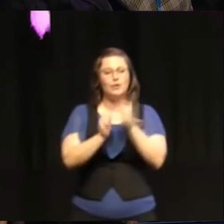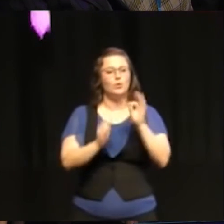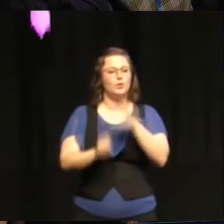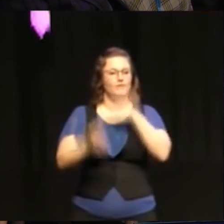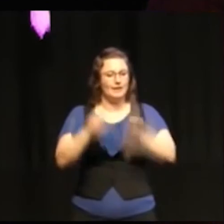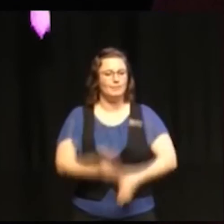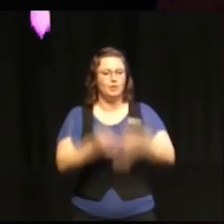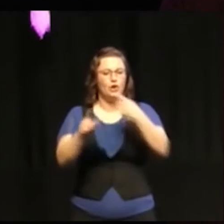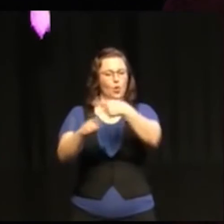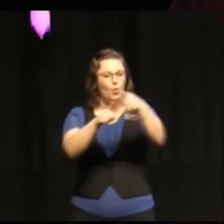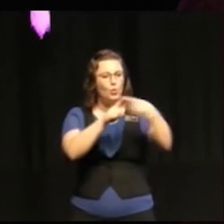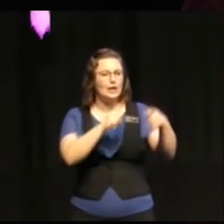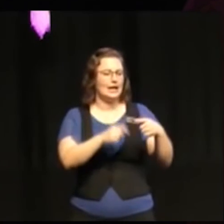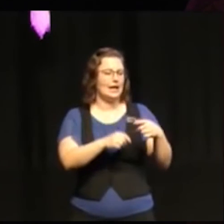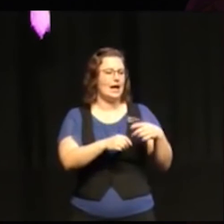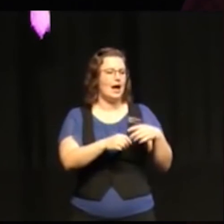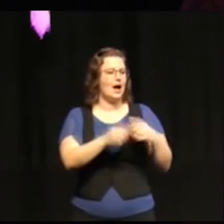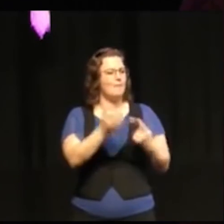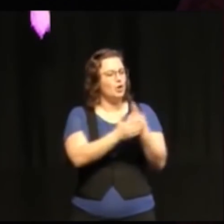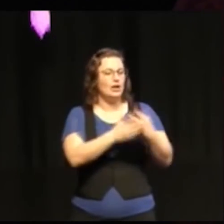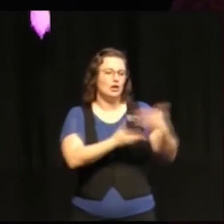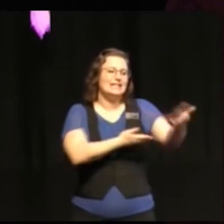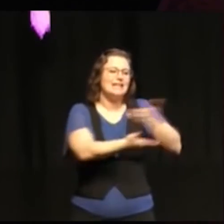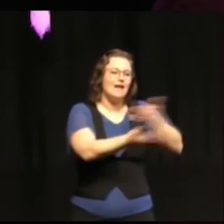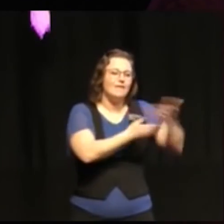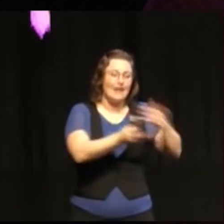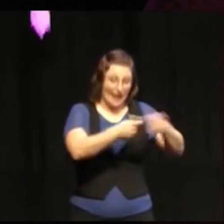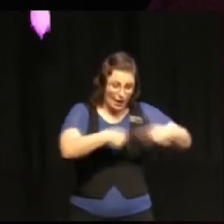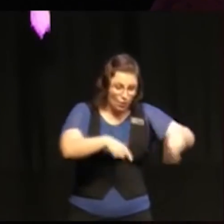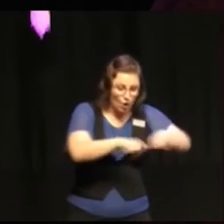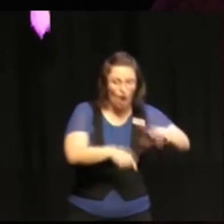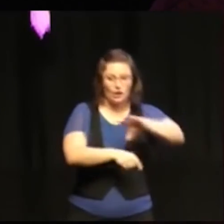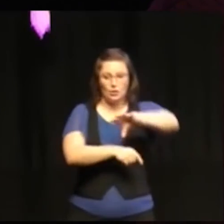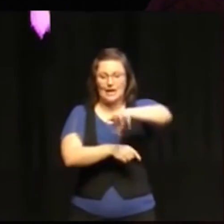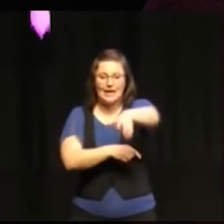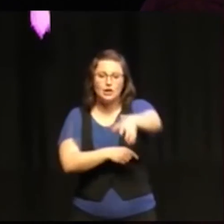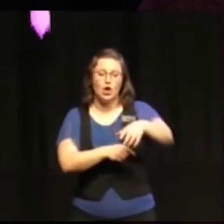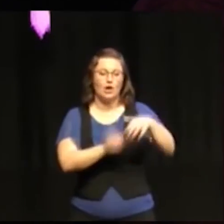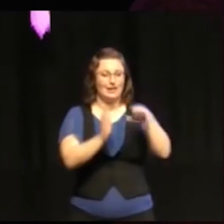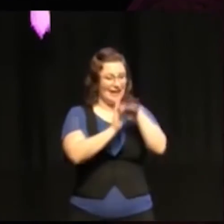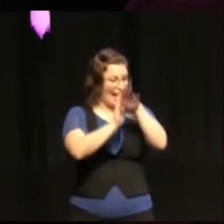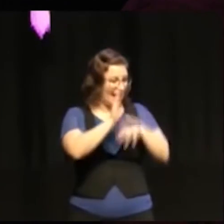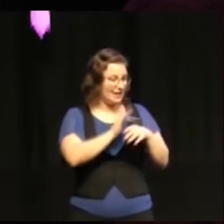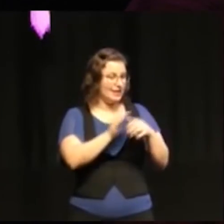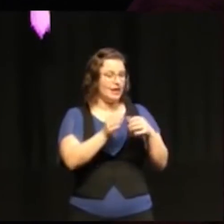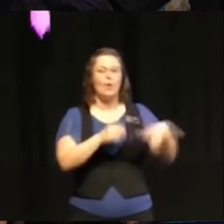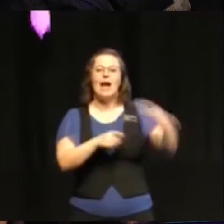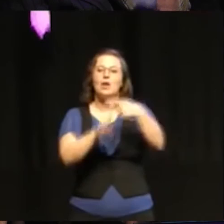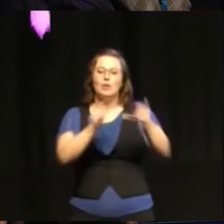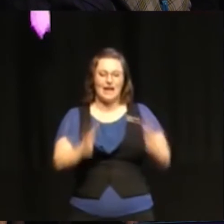plattformar för samverkan om Agenda 2030 lokalt och regionalt där alla samhällsgrupper inkluderas